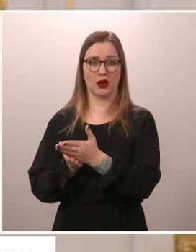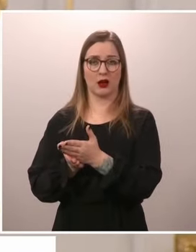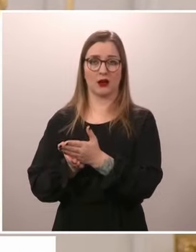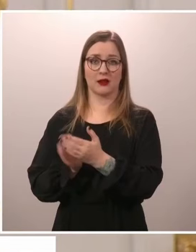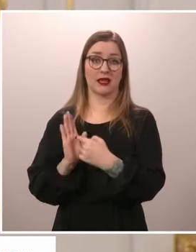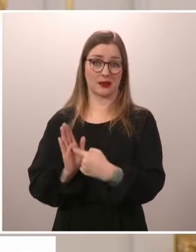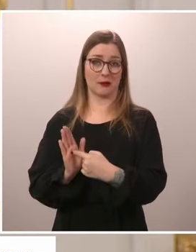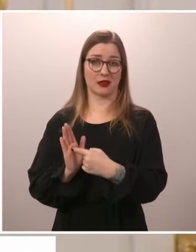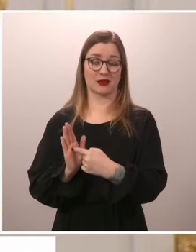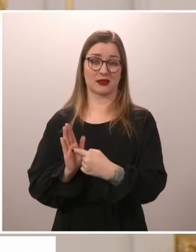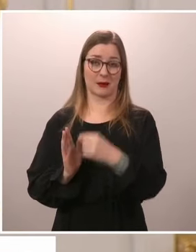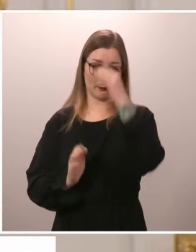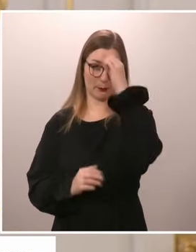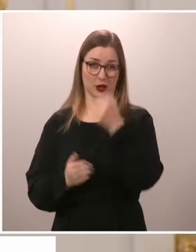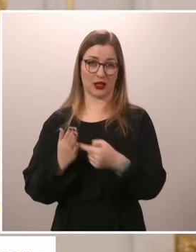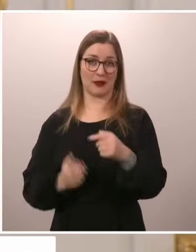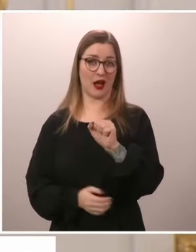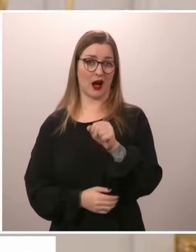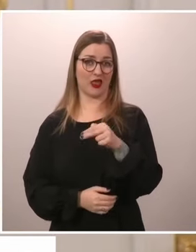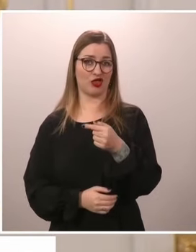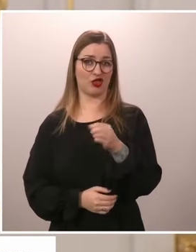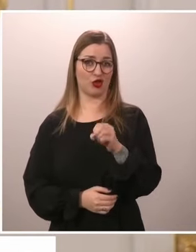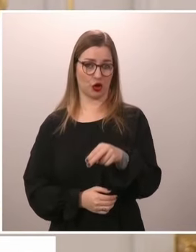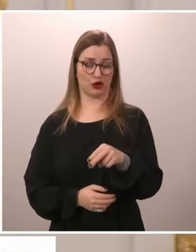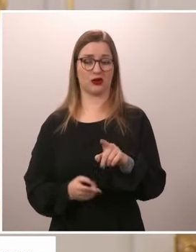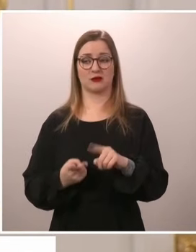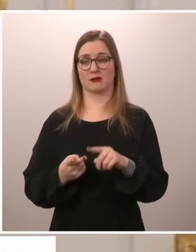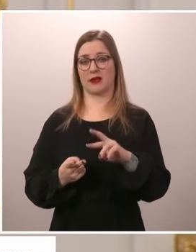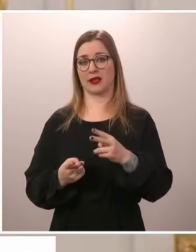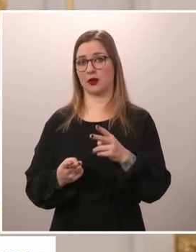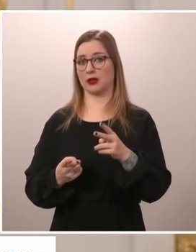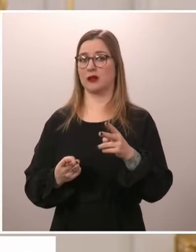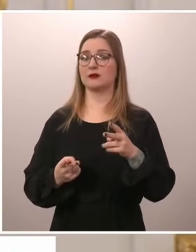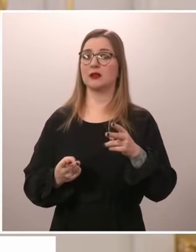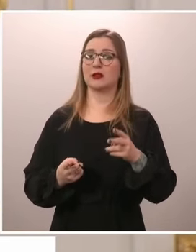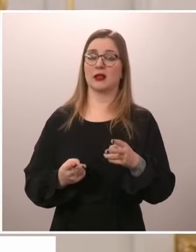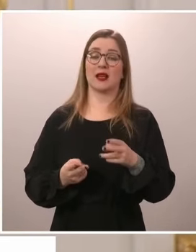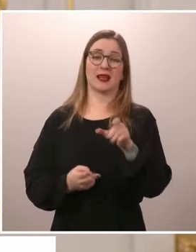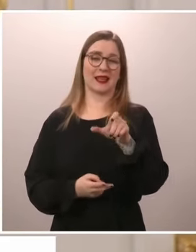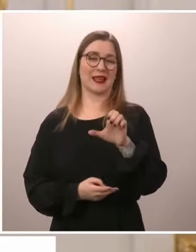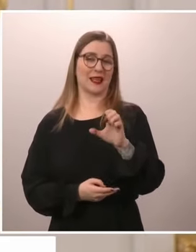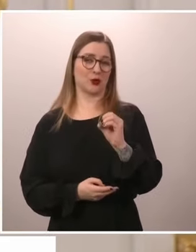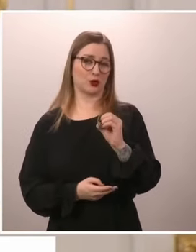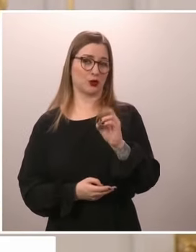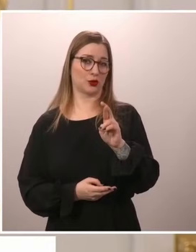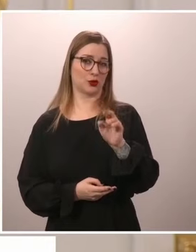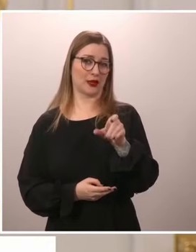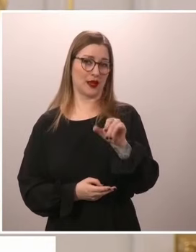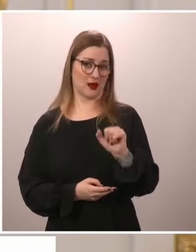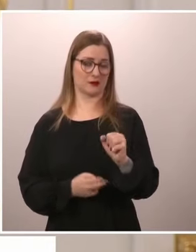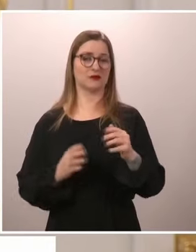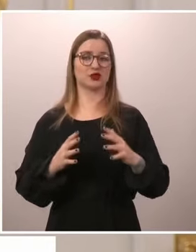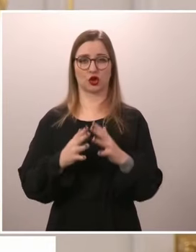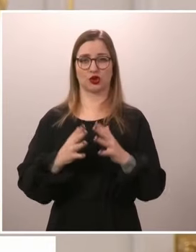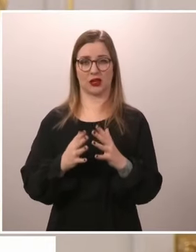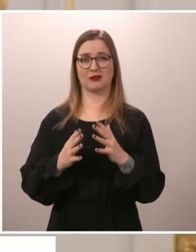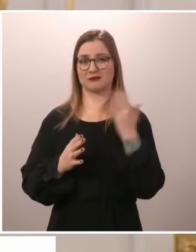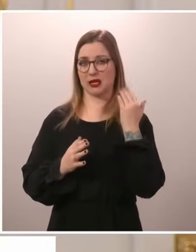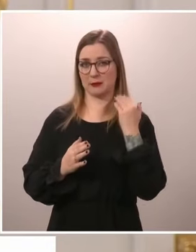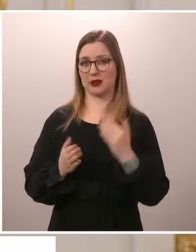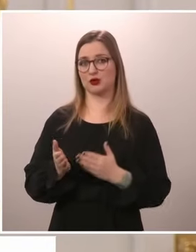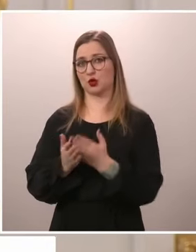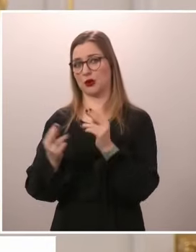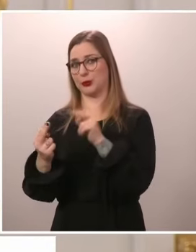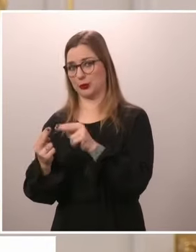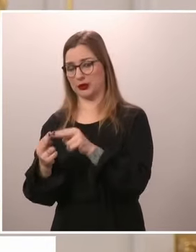tapauksesta tai Georgian sodasta tai muista. Eli olen aina kokenut, että silloin kun venäläisten